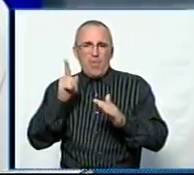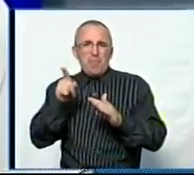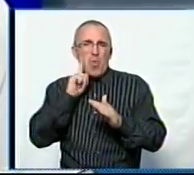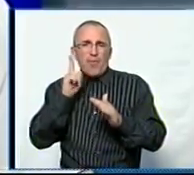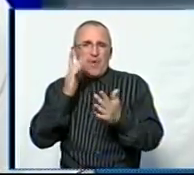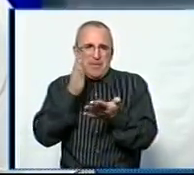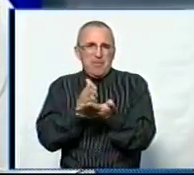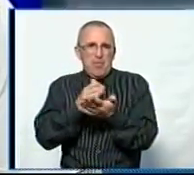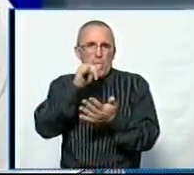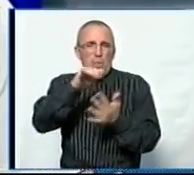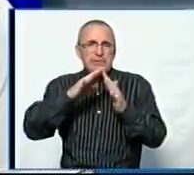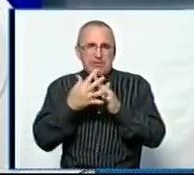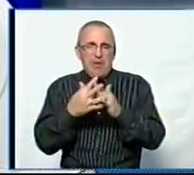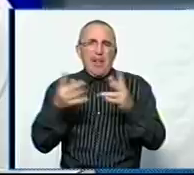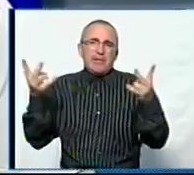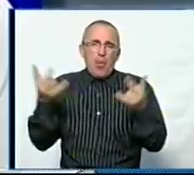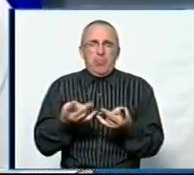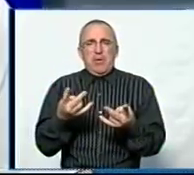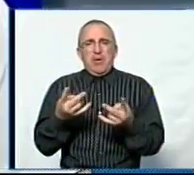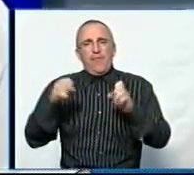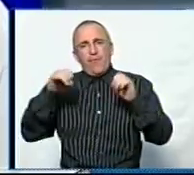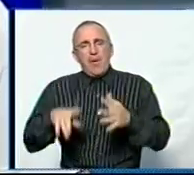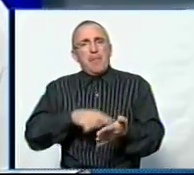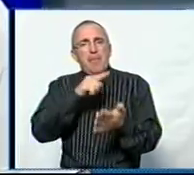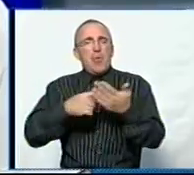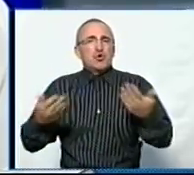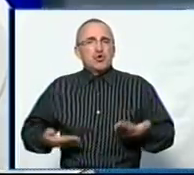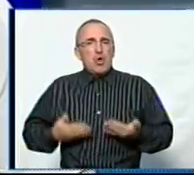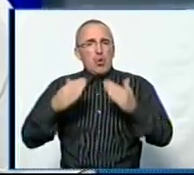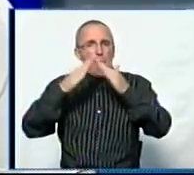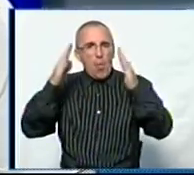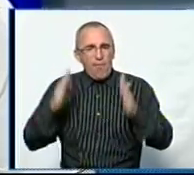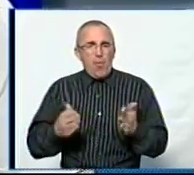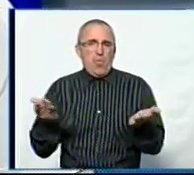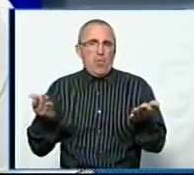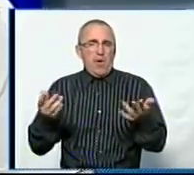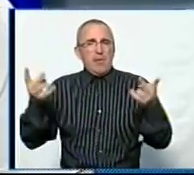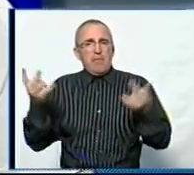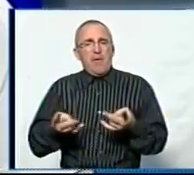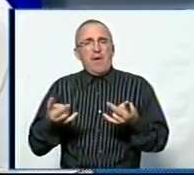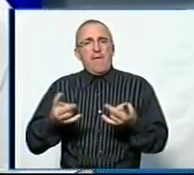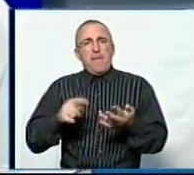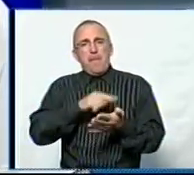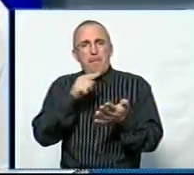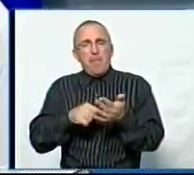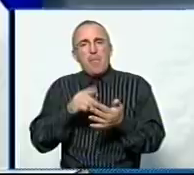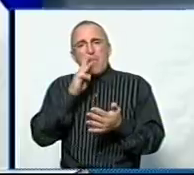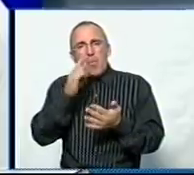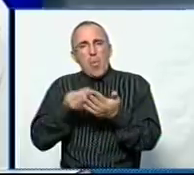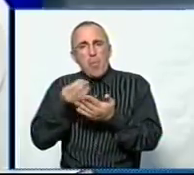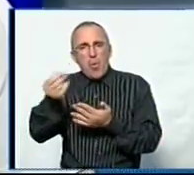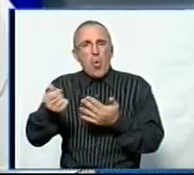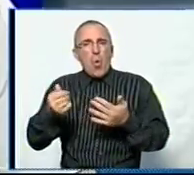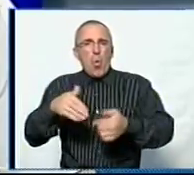сільській місцевості, необхідність вирішення питання житлового, необхідність вирішення питання оплати комунальних